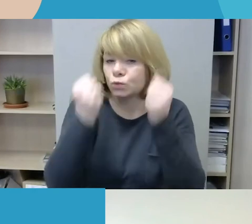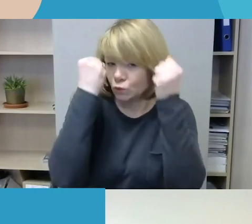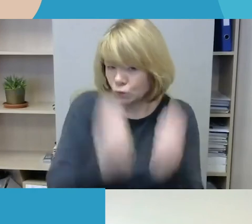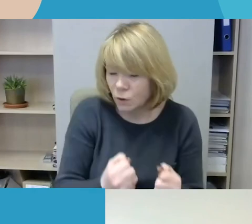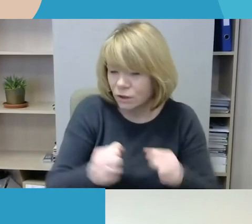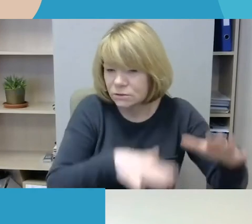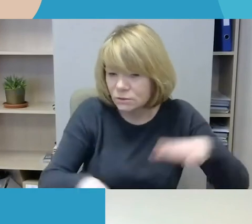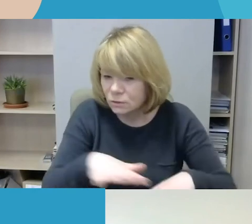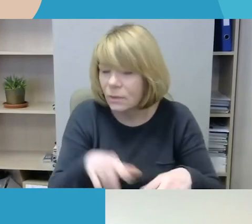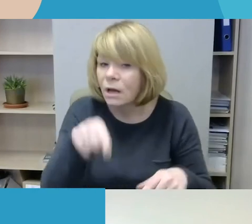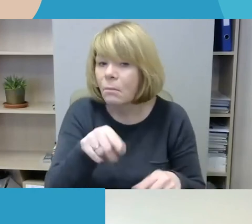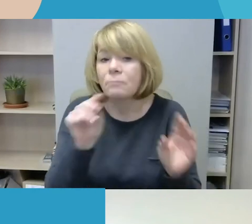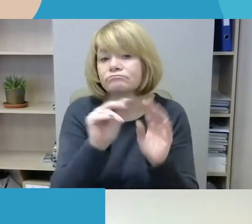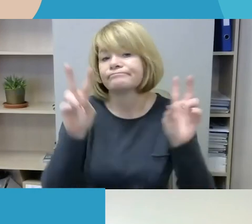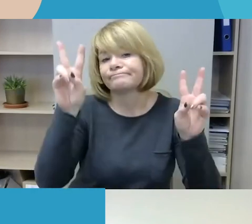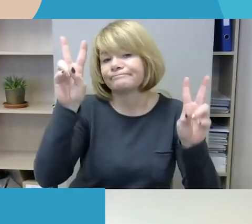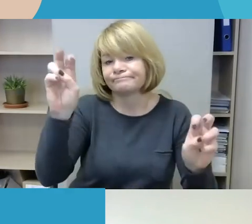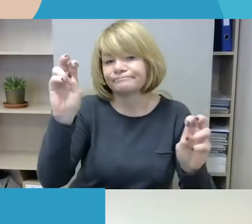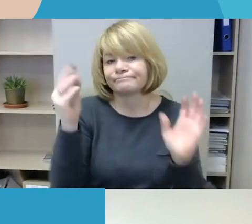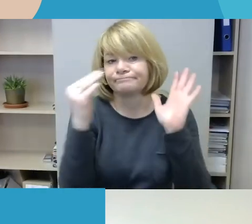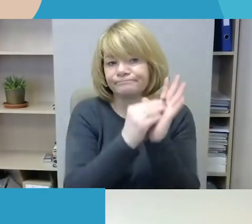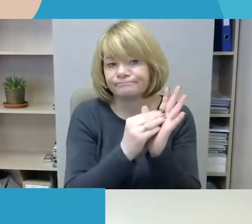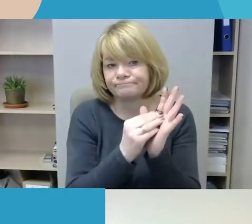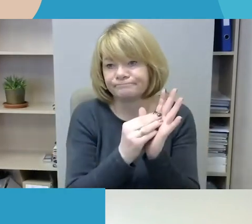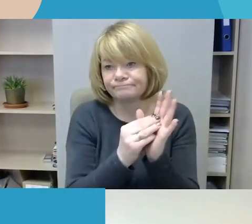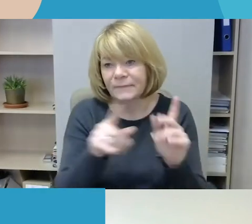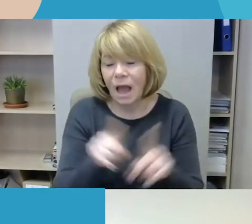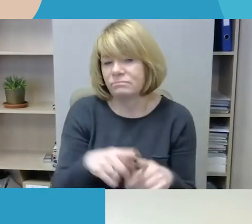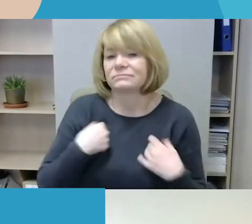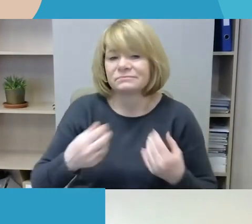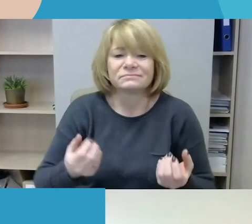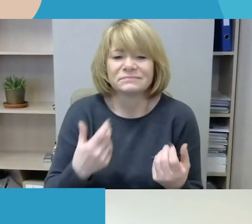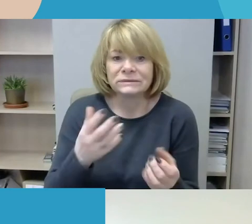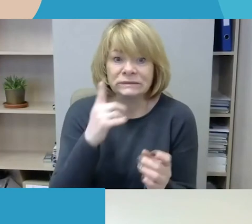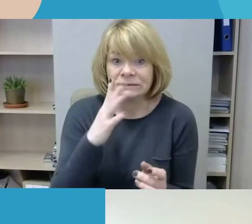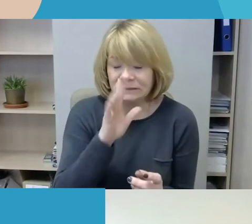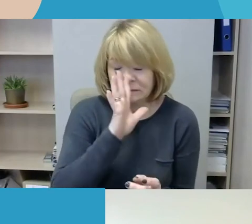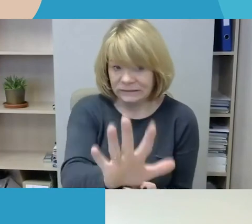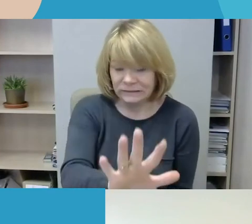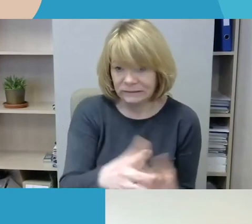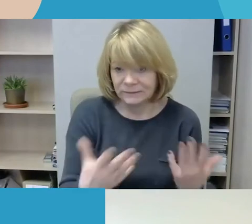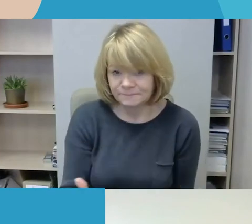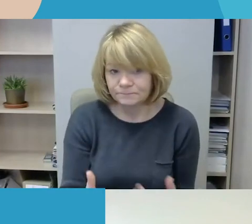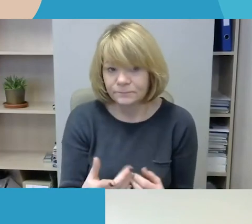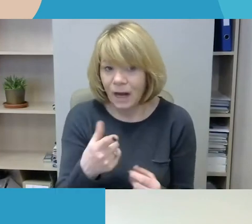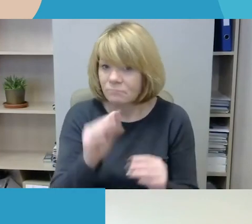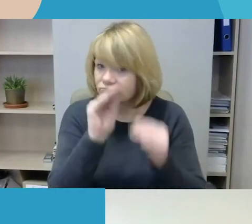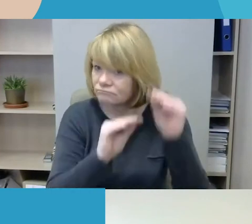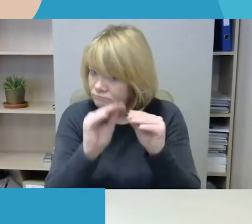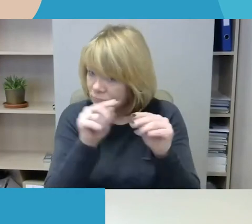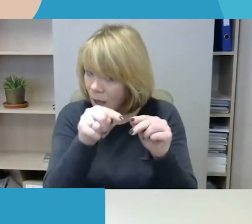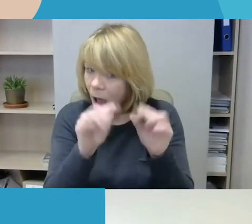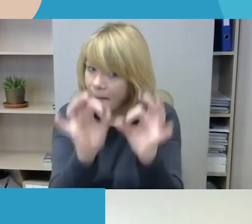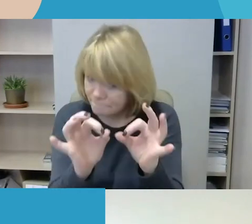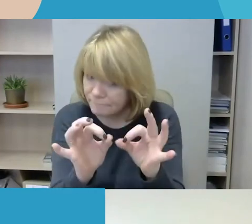požymis įvardyjamas siekiant išreikšti neapykantą. Tai klausimas, kamba taip, ar tokia formuluotė pakankama